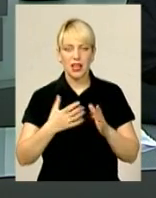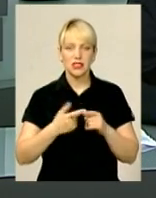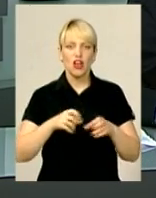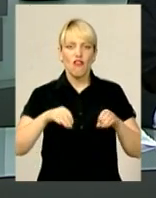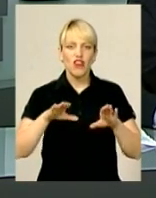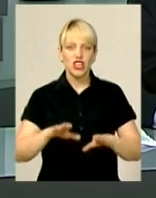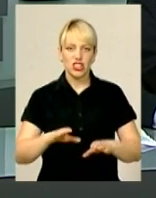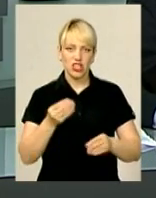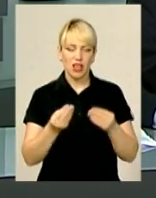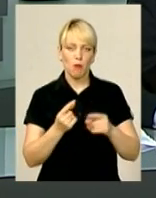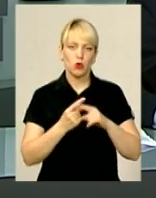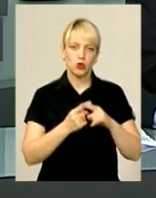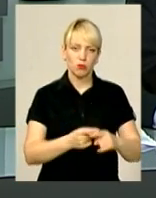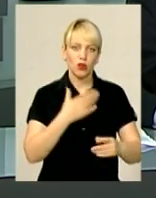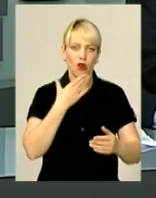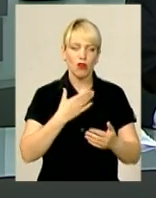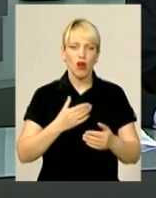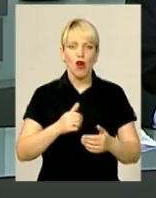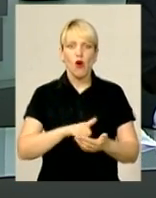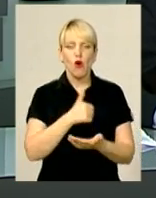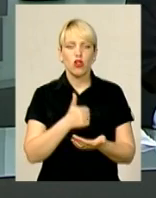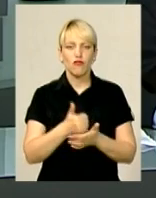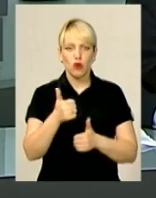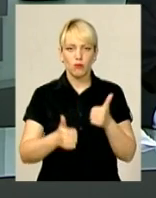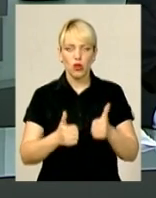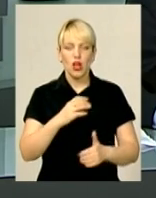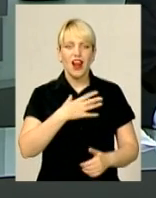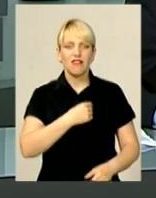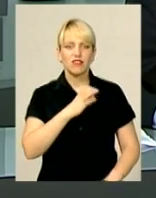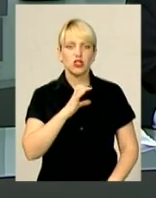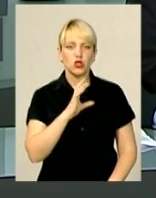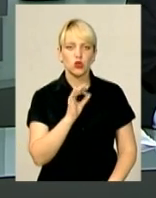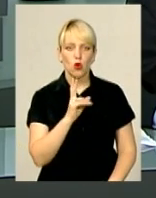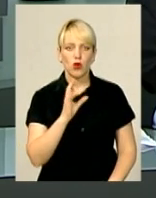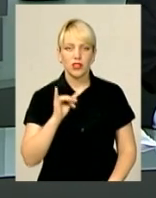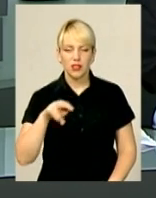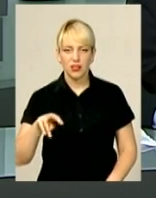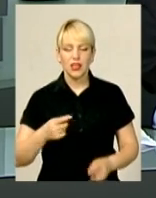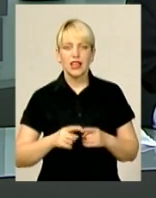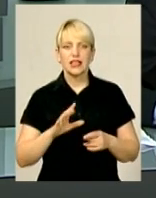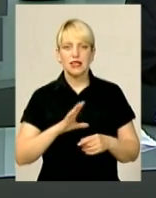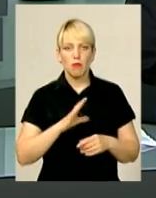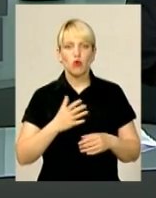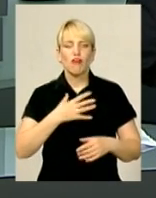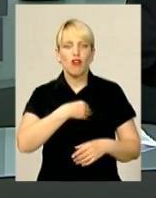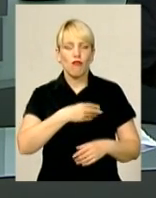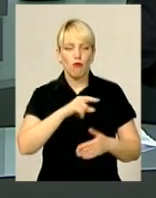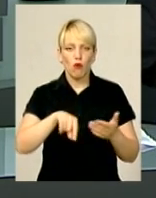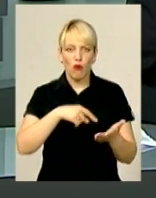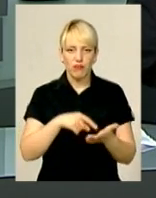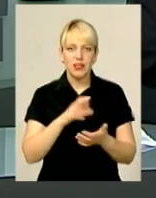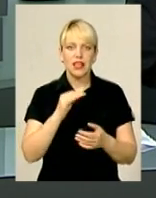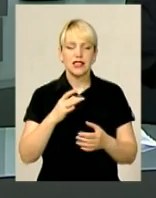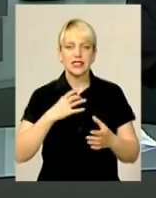поступилося своєму головному супротивнику цього етапу – львівському «Соколу». Західне регбійне дербі відбулося вихідними на львівському